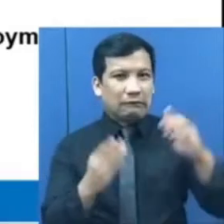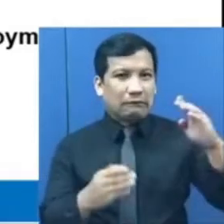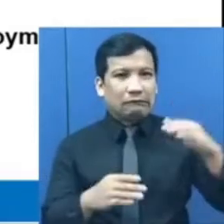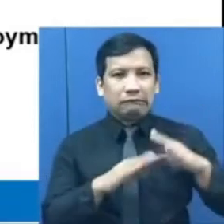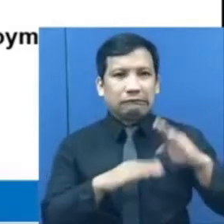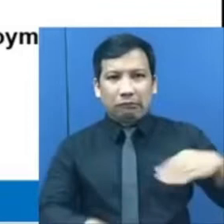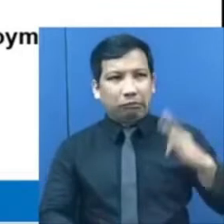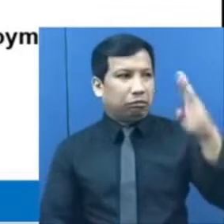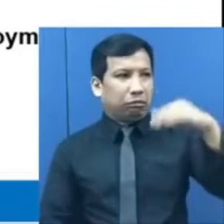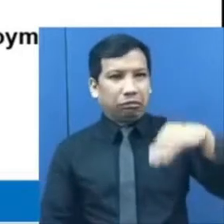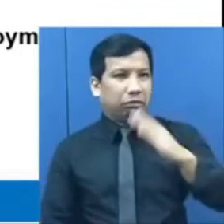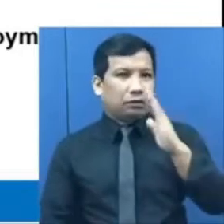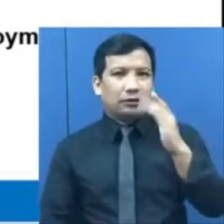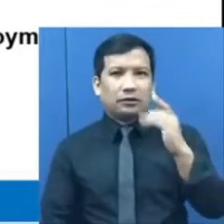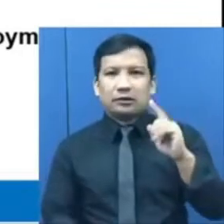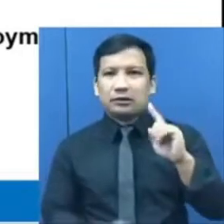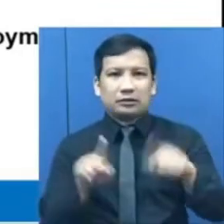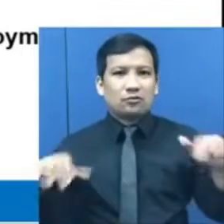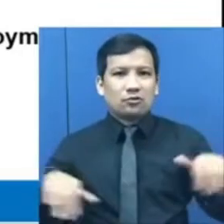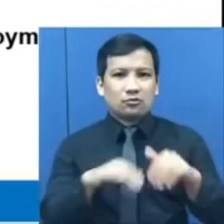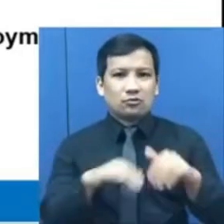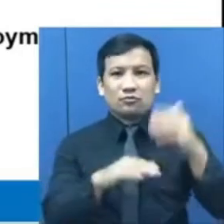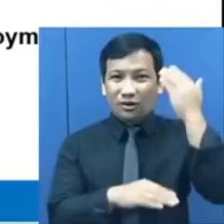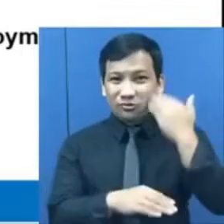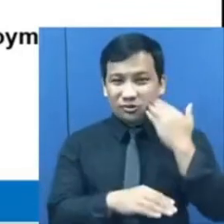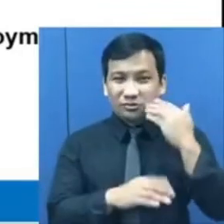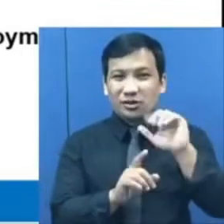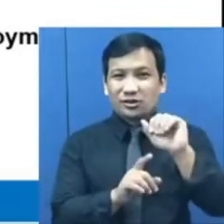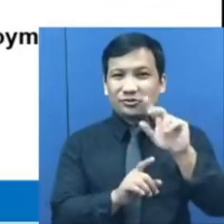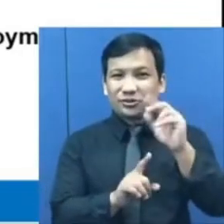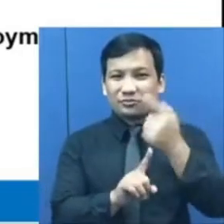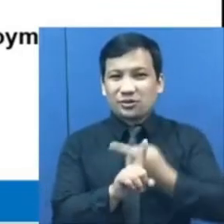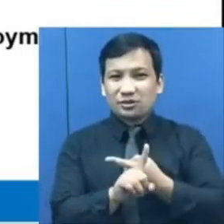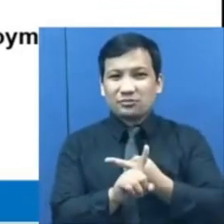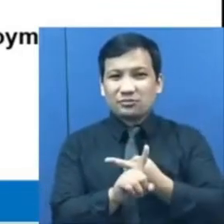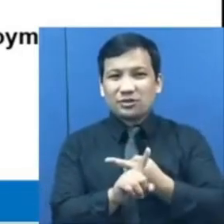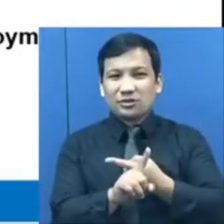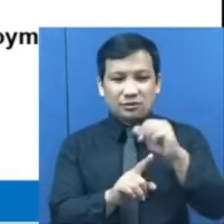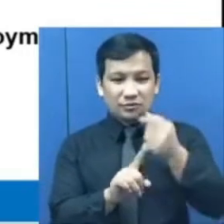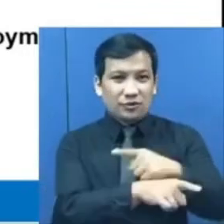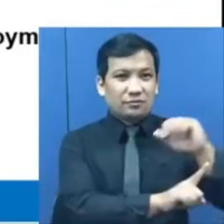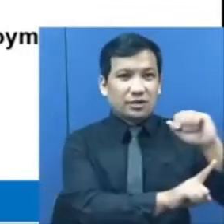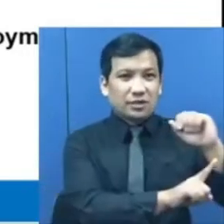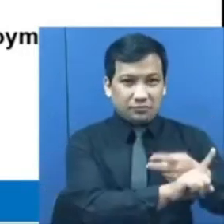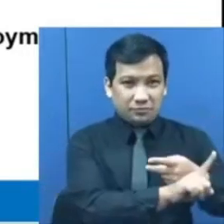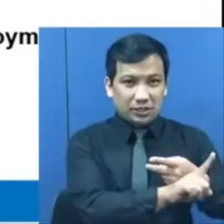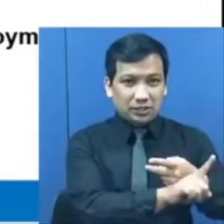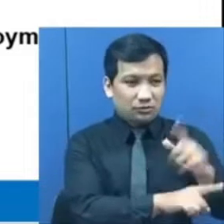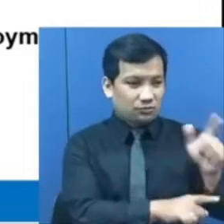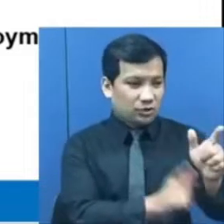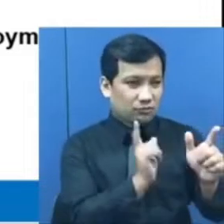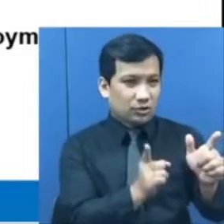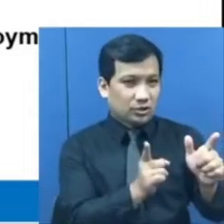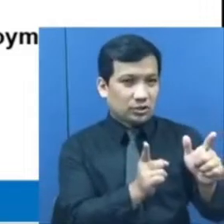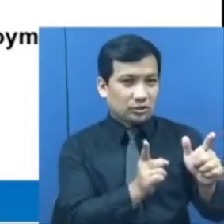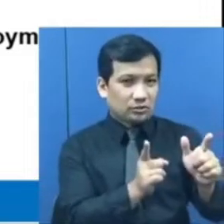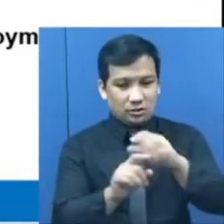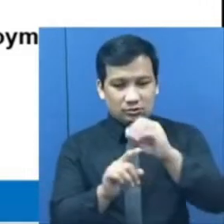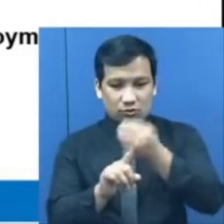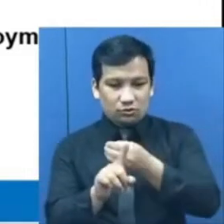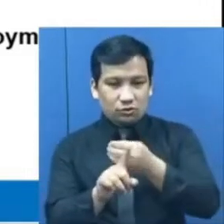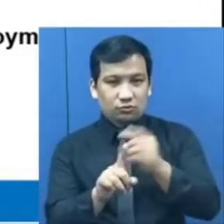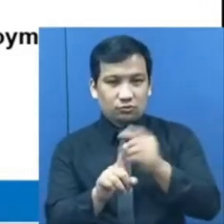underemployed persons sa loob ng labing tatlong buwan mula Abril 2020 hanggang Oktubre